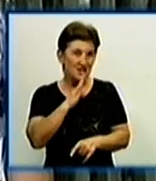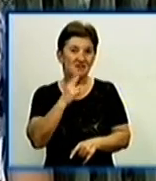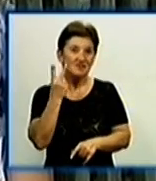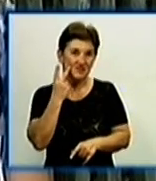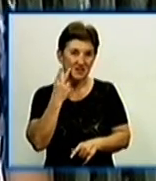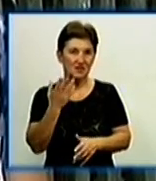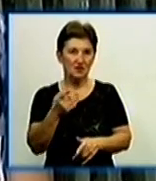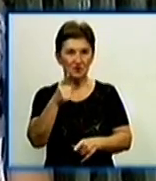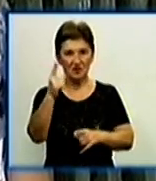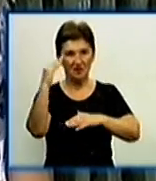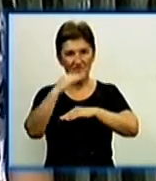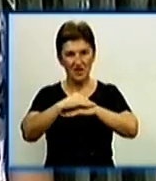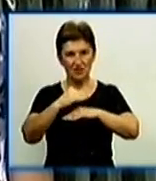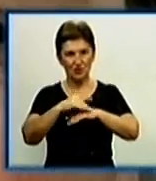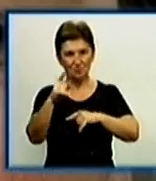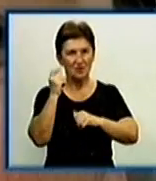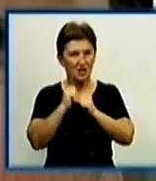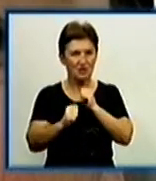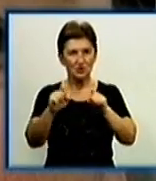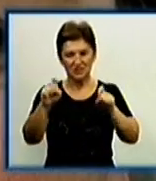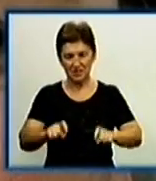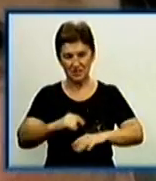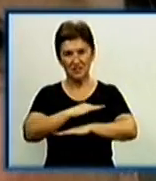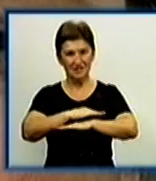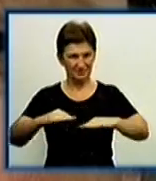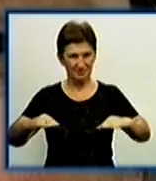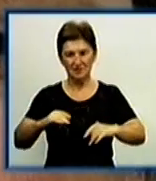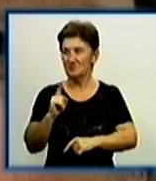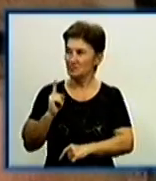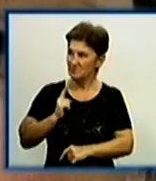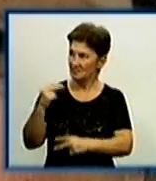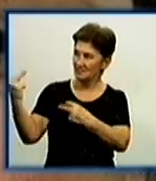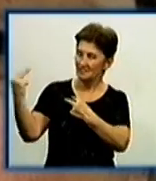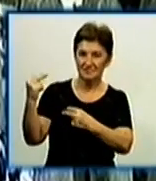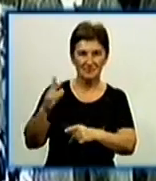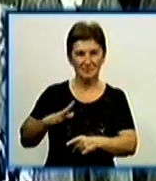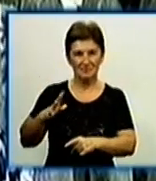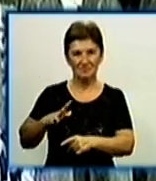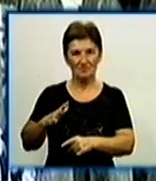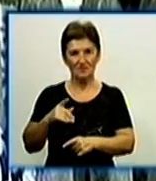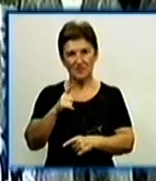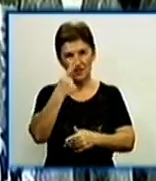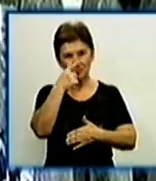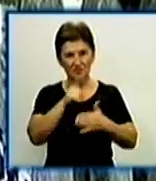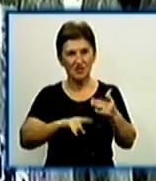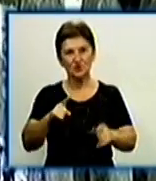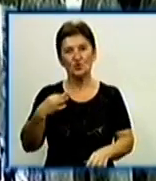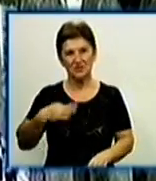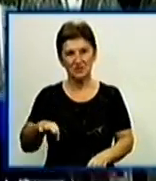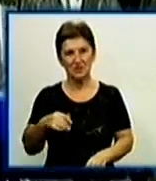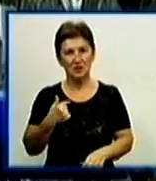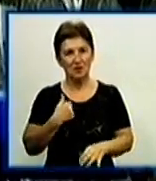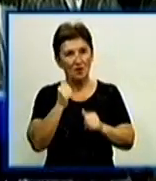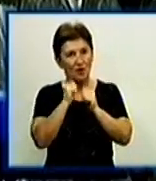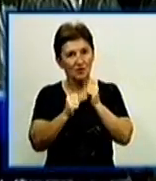сидить на лавці і виглядає свого сина. Каже, навіть якщо експертиза буде позитивною, до останніх днів віритима, що її син живий. Кожен день